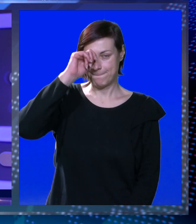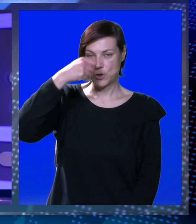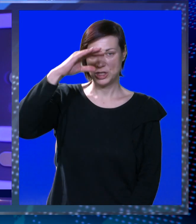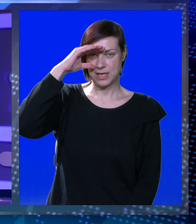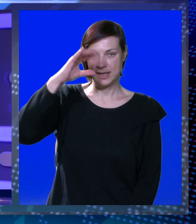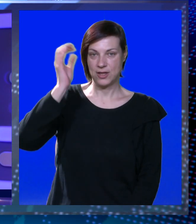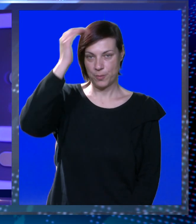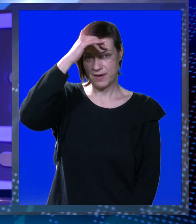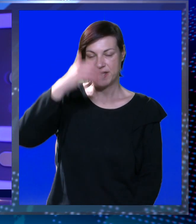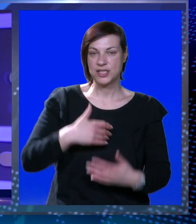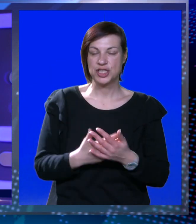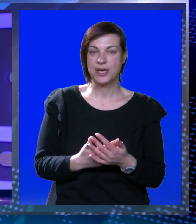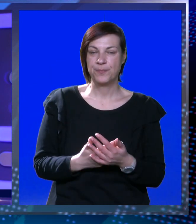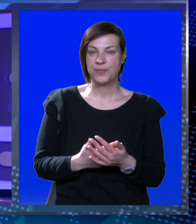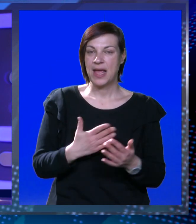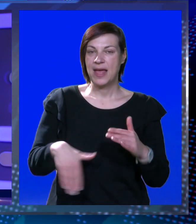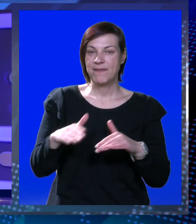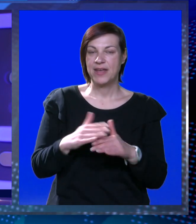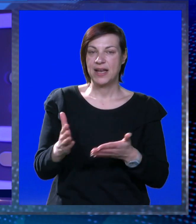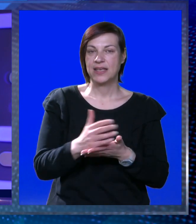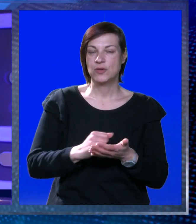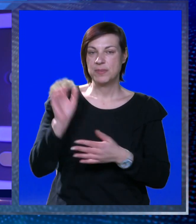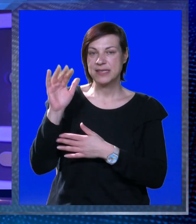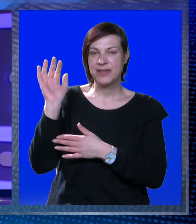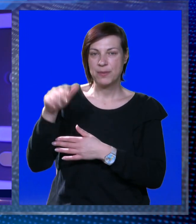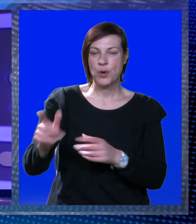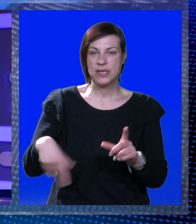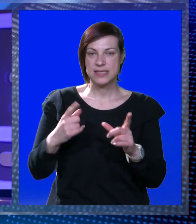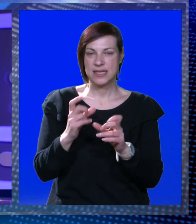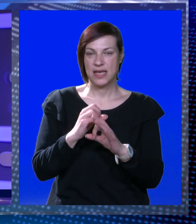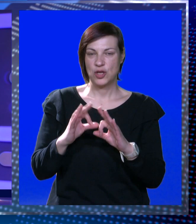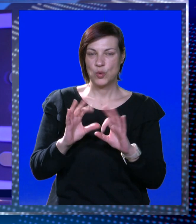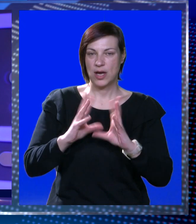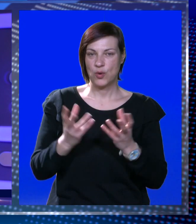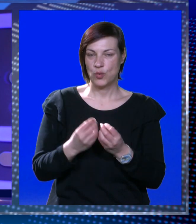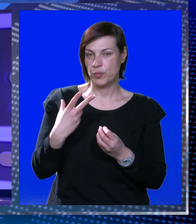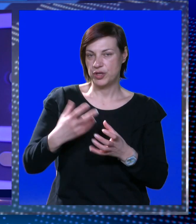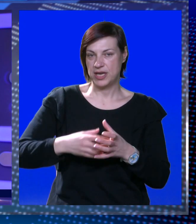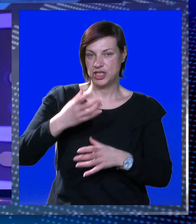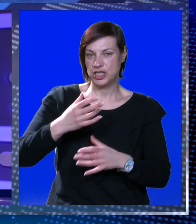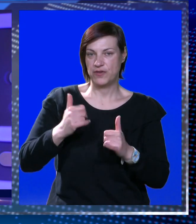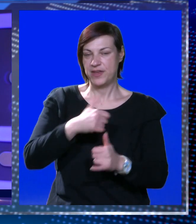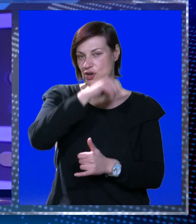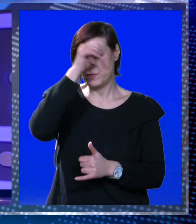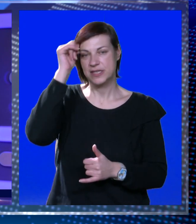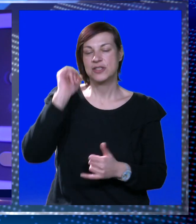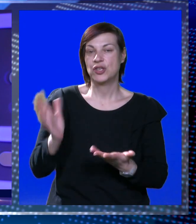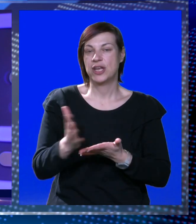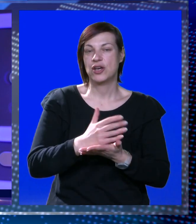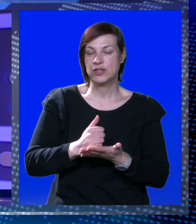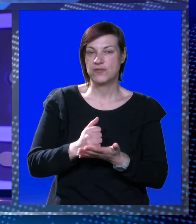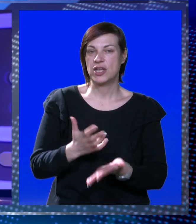Poštovanji gledatelji, dobran večer. Veliki uspjeh za Vaterpoliste Juga. Ukupno treći trofej ove sezone